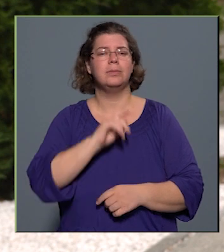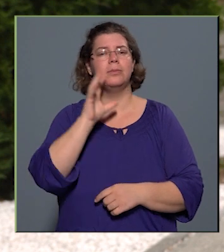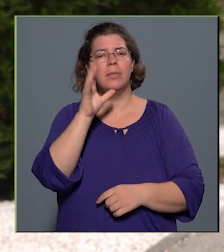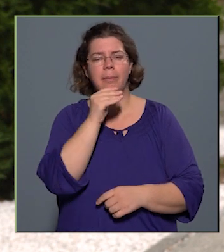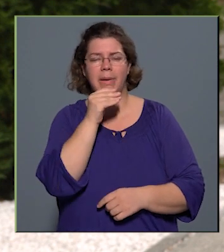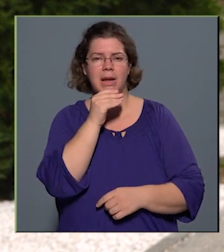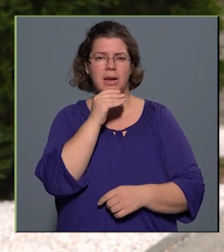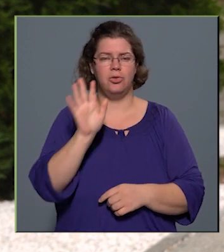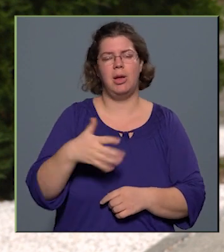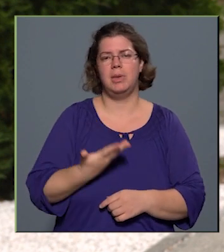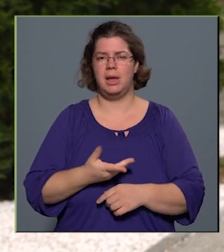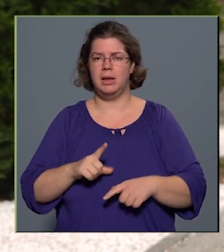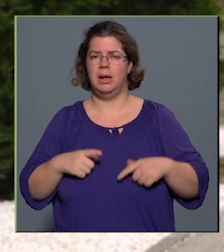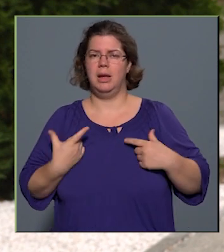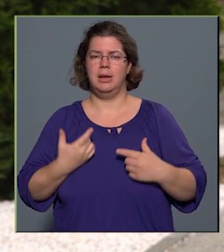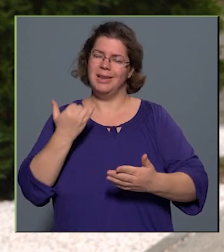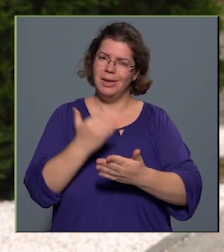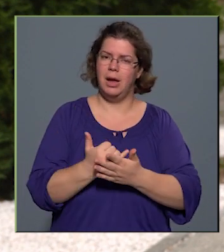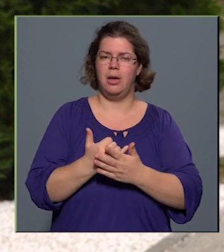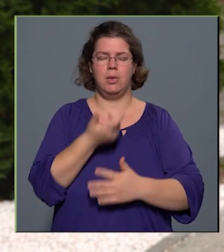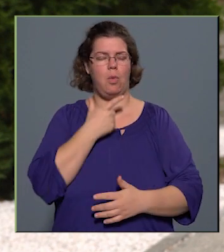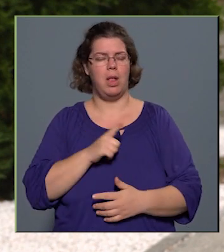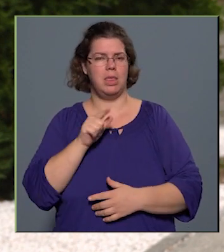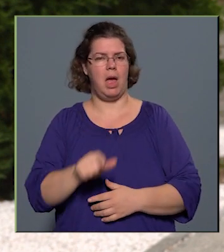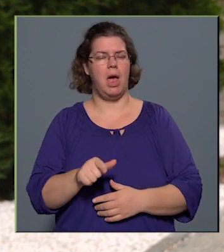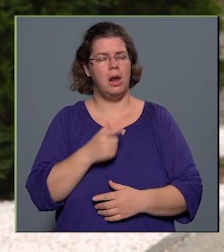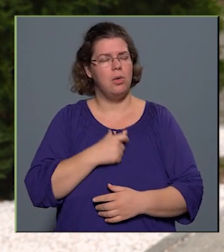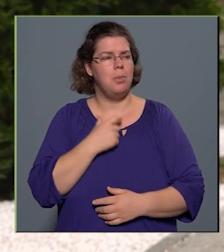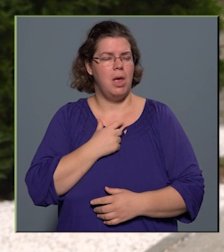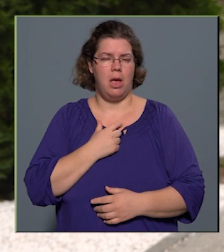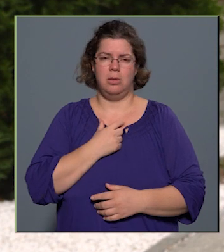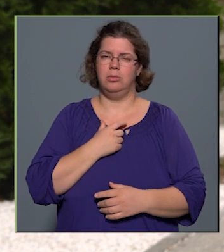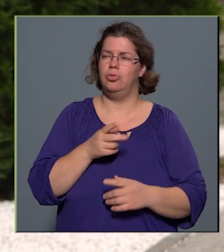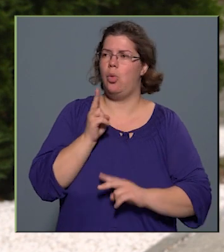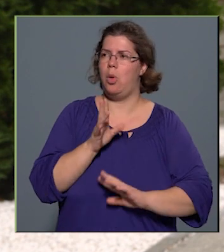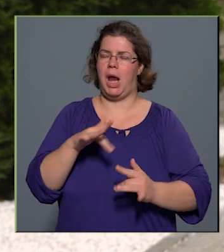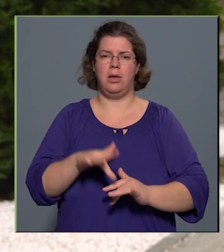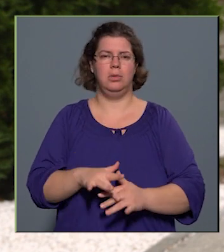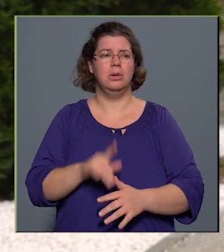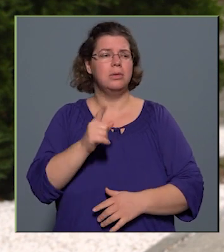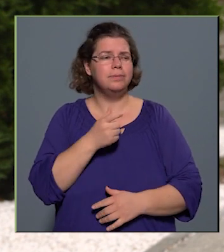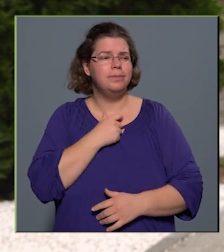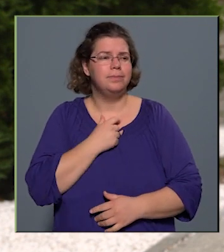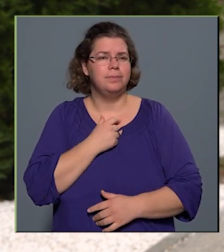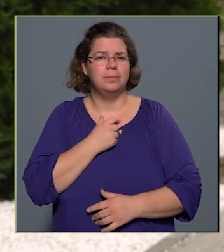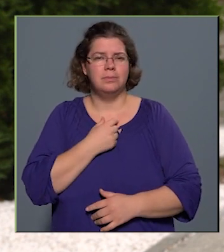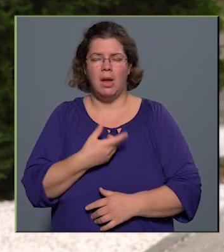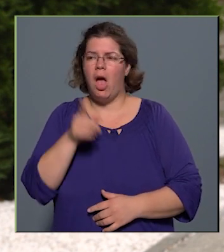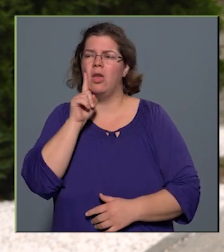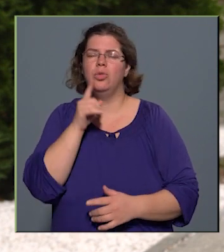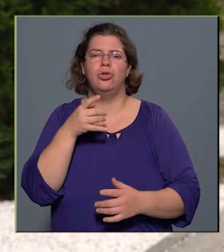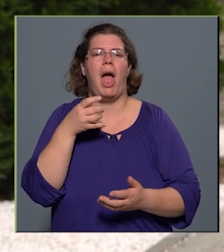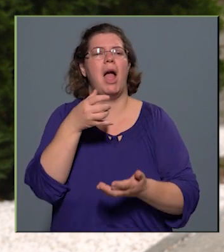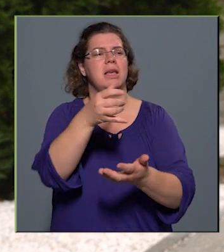lét igaz voltára szomjazva élünk őrhejünkön. De szomjúságunkban a hazugság italát nyújtották nekünk,